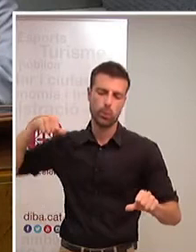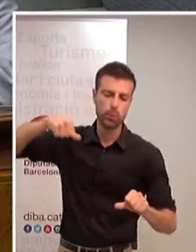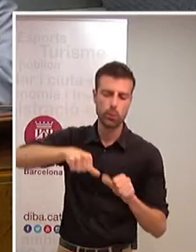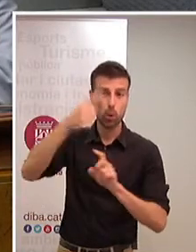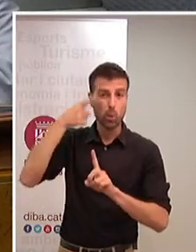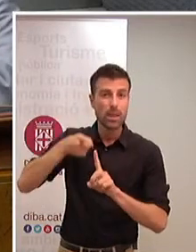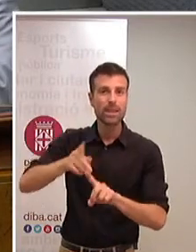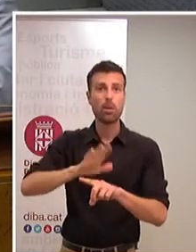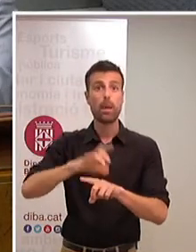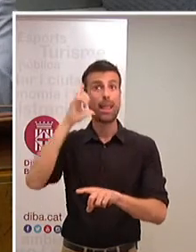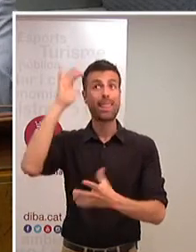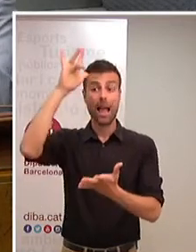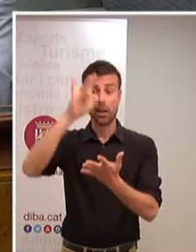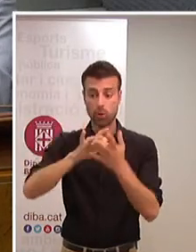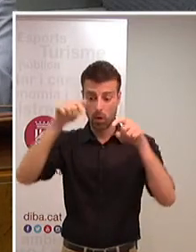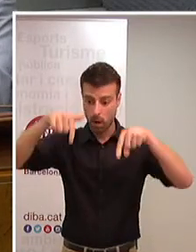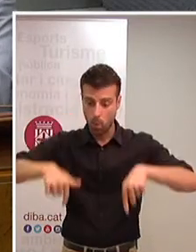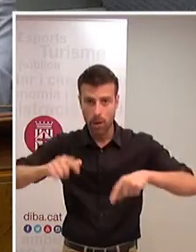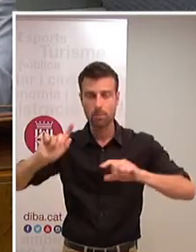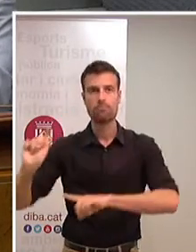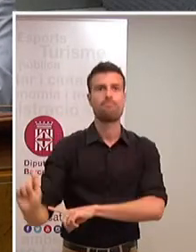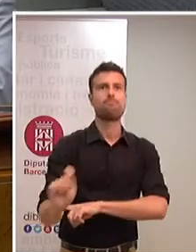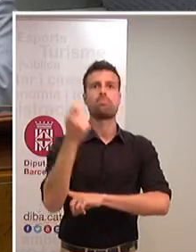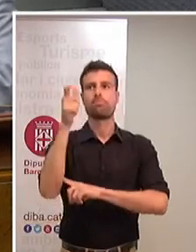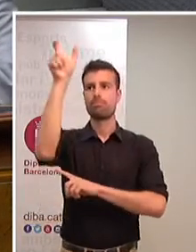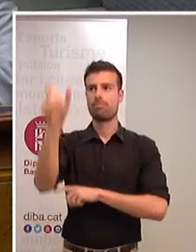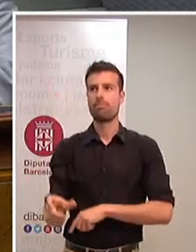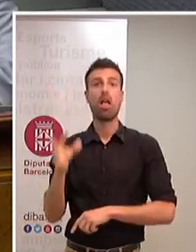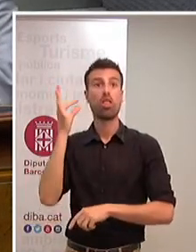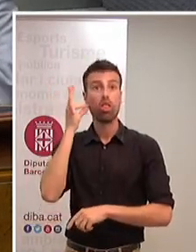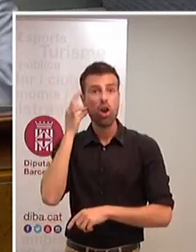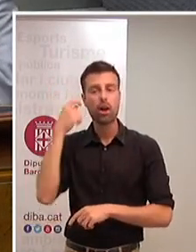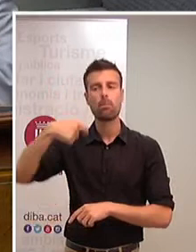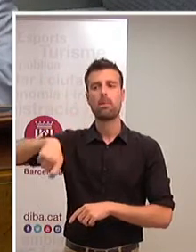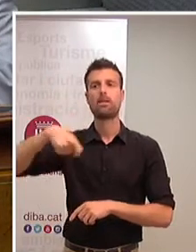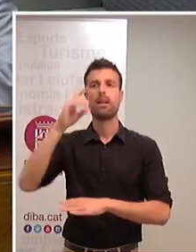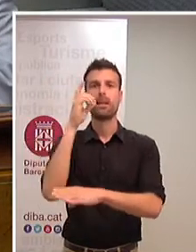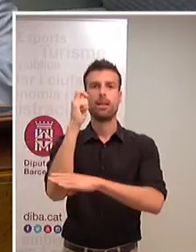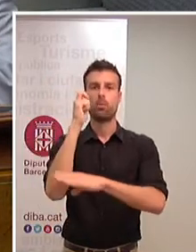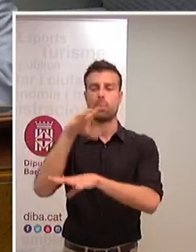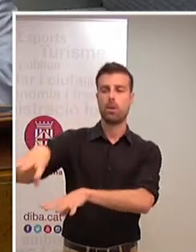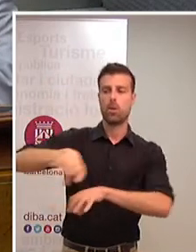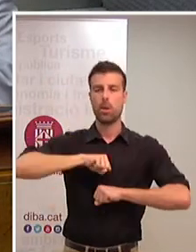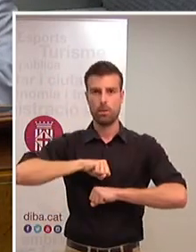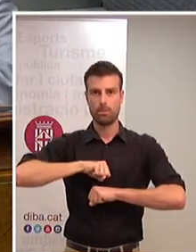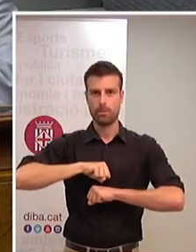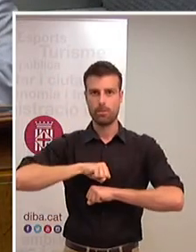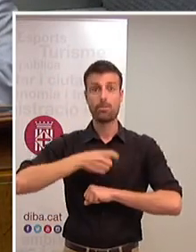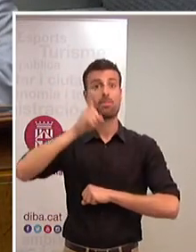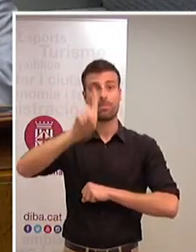on les dones puguin tindre la presidència de la Diputació de Barcelona. Però també deia que